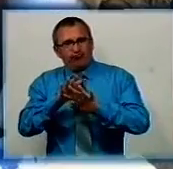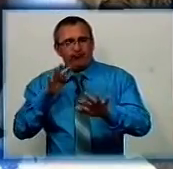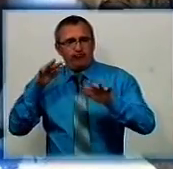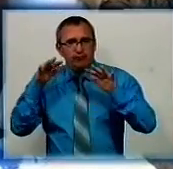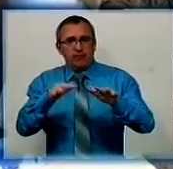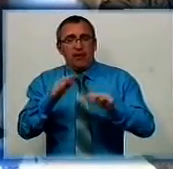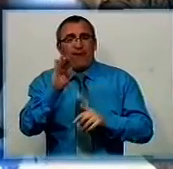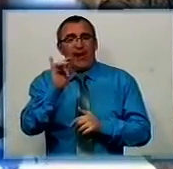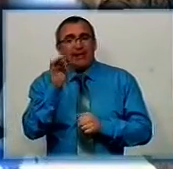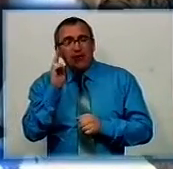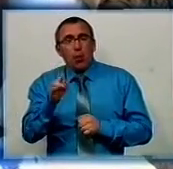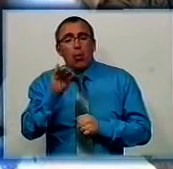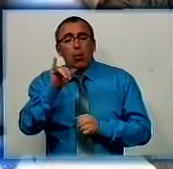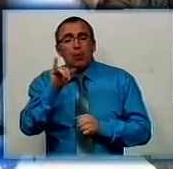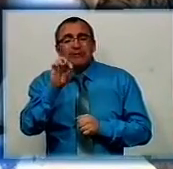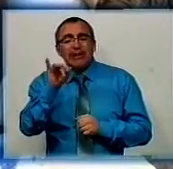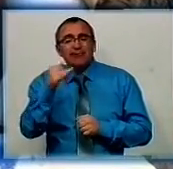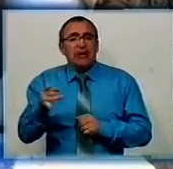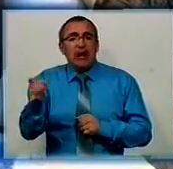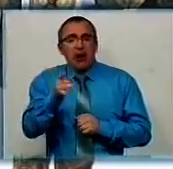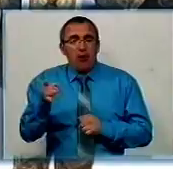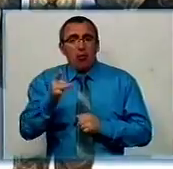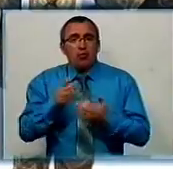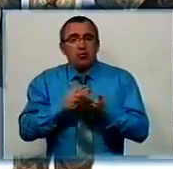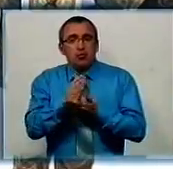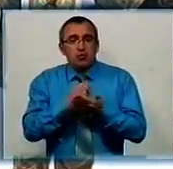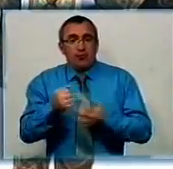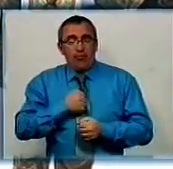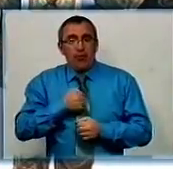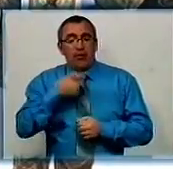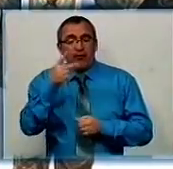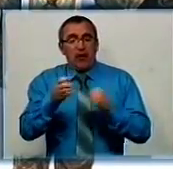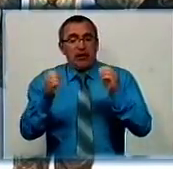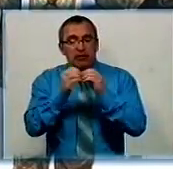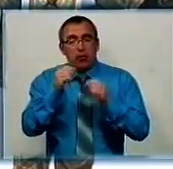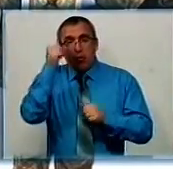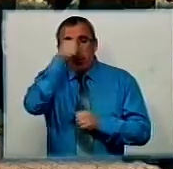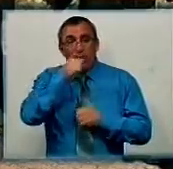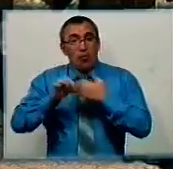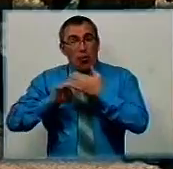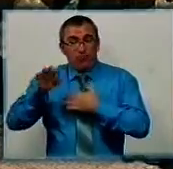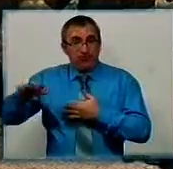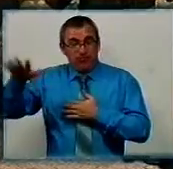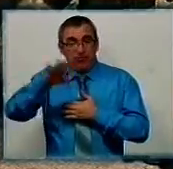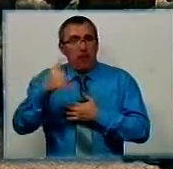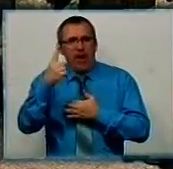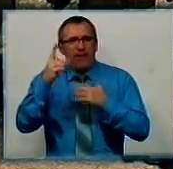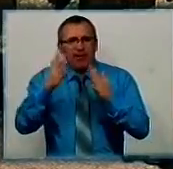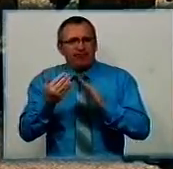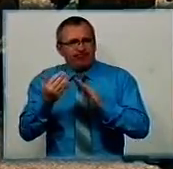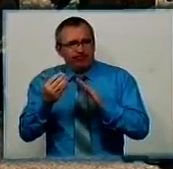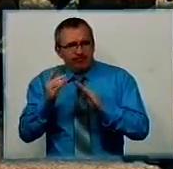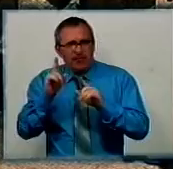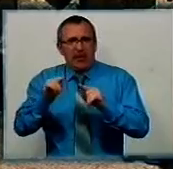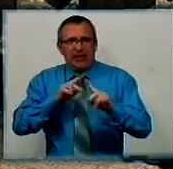Віталій Федитник, родом з Устинівського району, служив українській армії з 2010 року. На сході боєць був із перших днів антитерористичної операції.